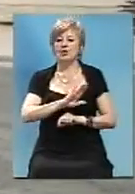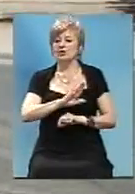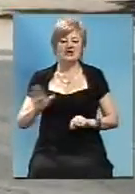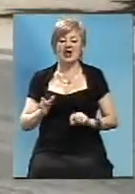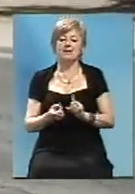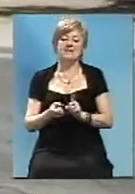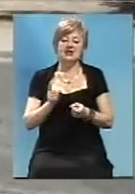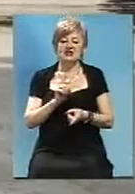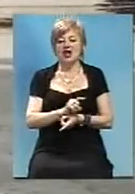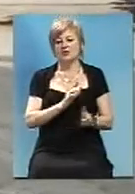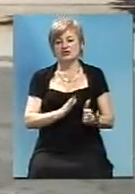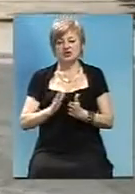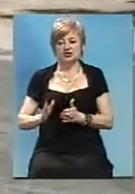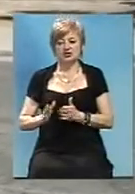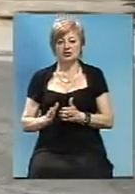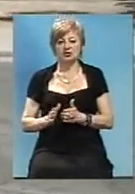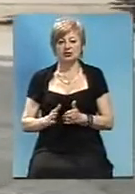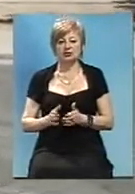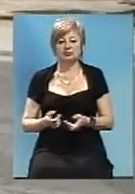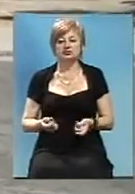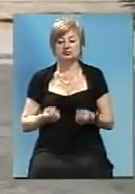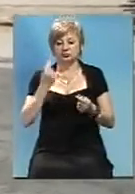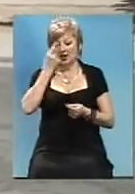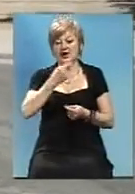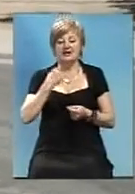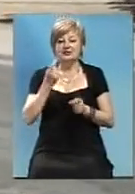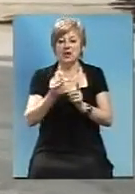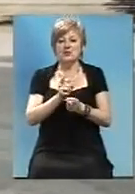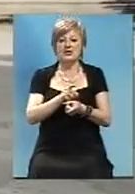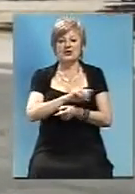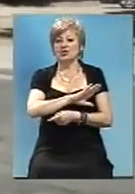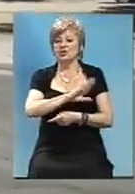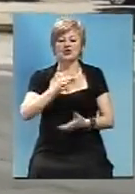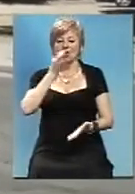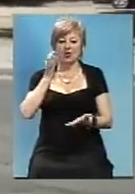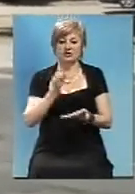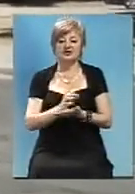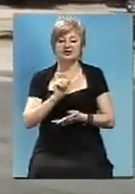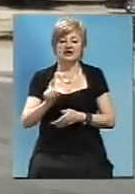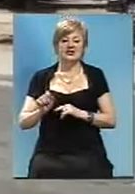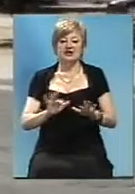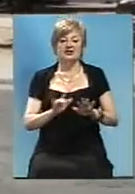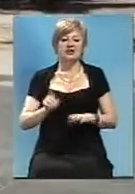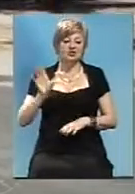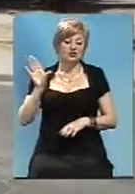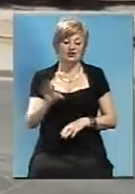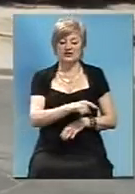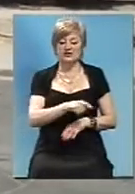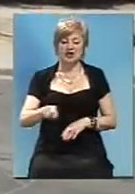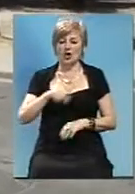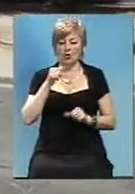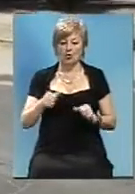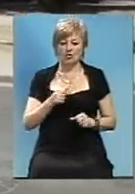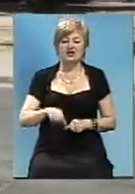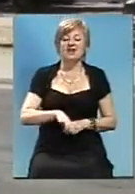систему. Причем со скоростью пули меніються лиця. І вони не відповідають за ті действия, які проводили всі ці годи. Тобто